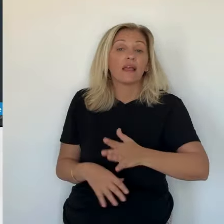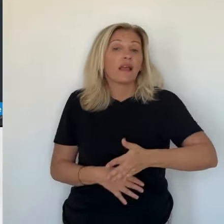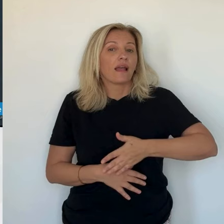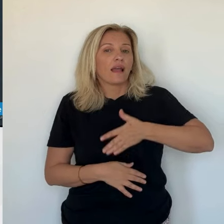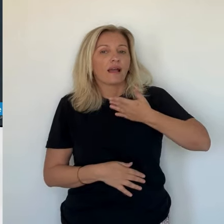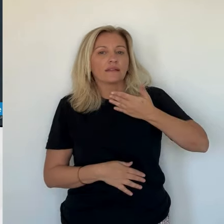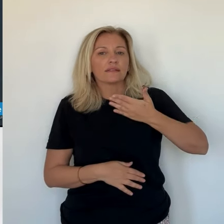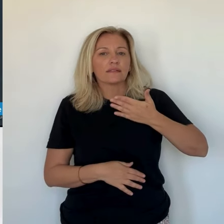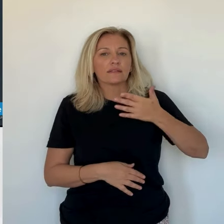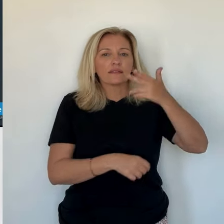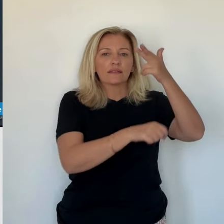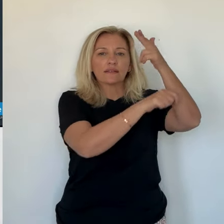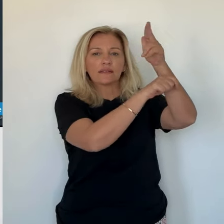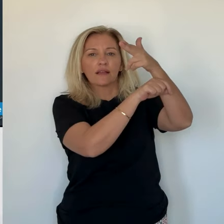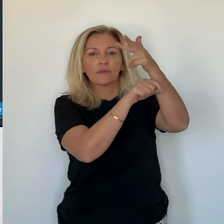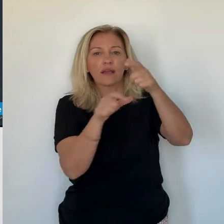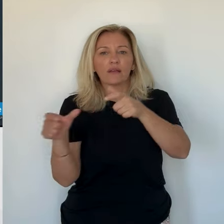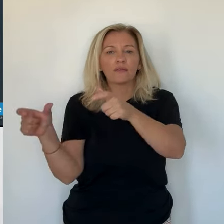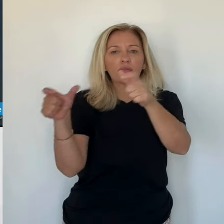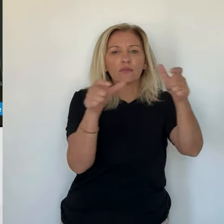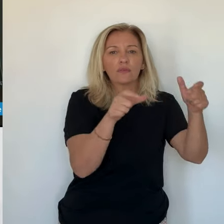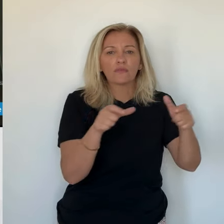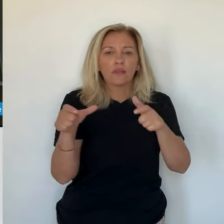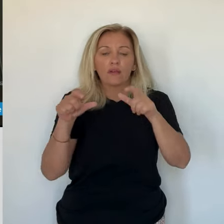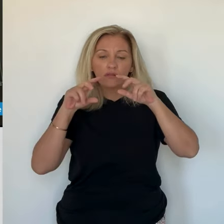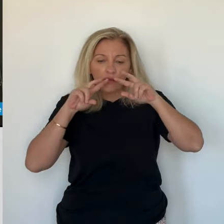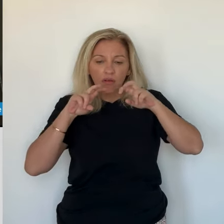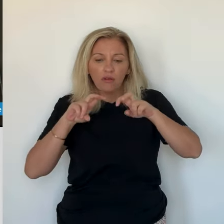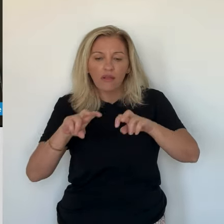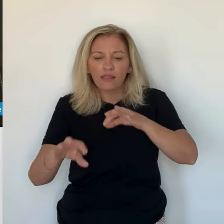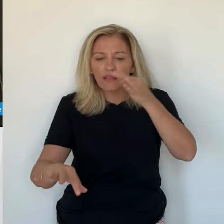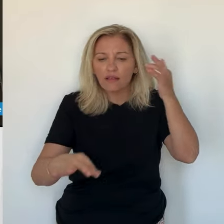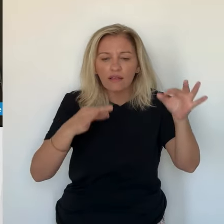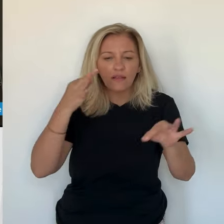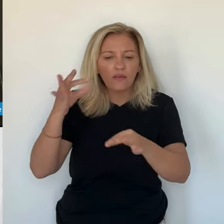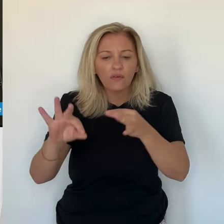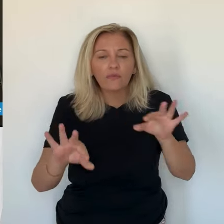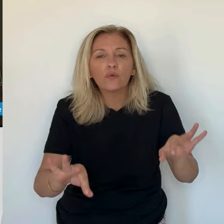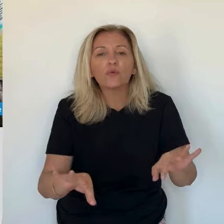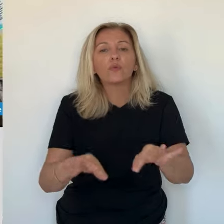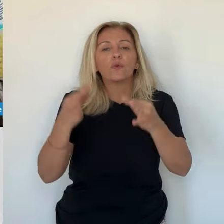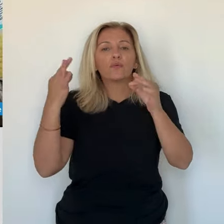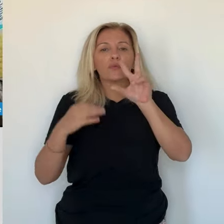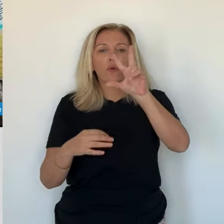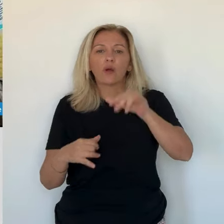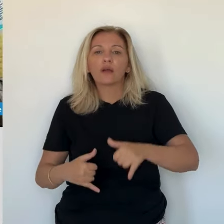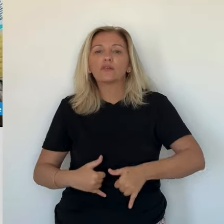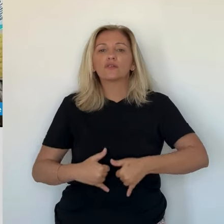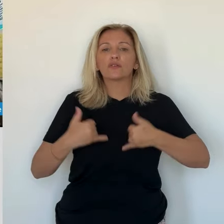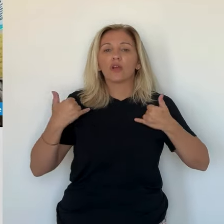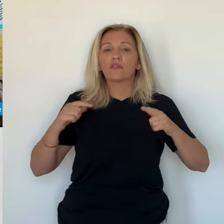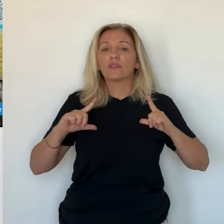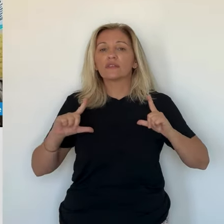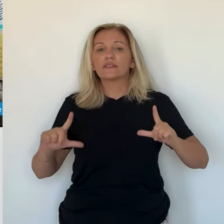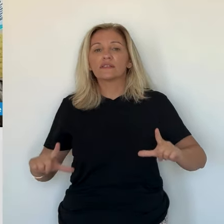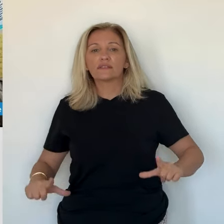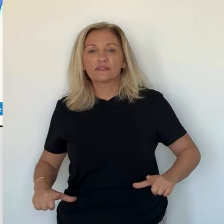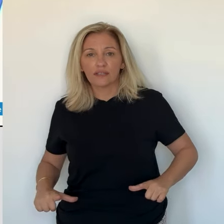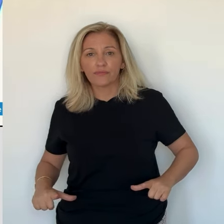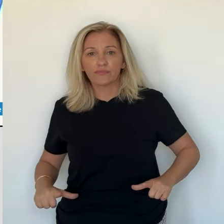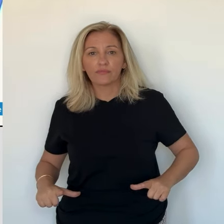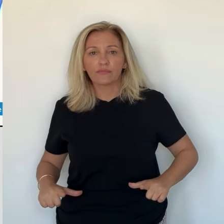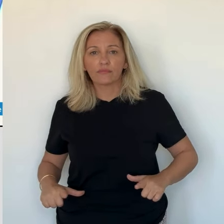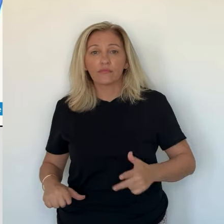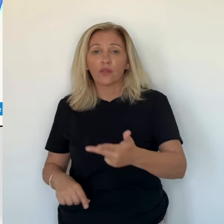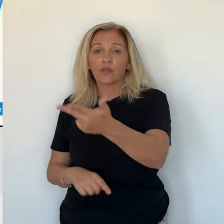A partir des images de vidéosurveillance, les enquêteurs parviennent à identifier trois lycéens d'Ajaccio. Ils sont interpellés et